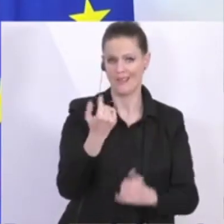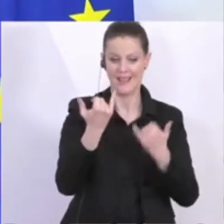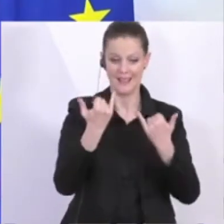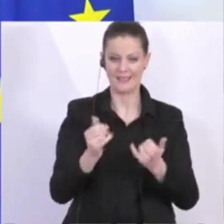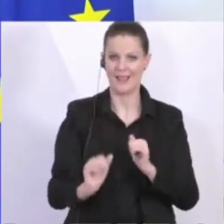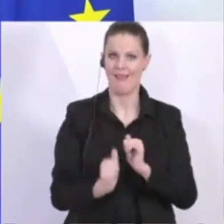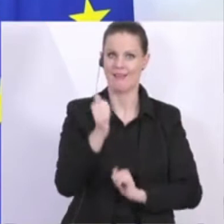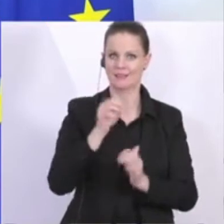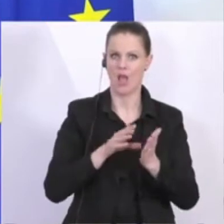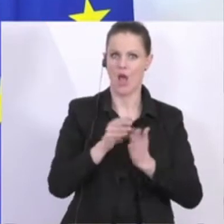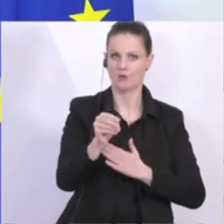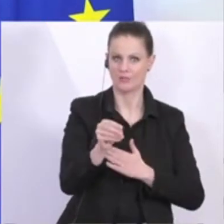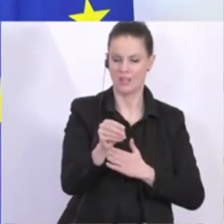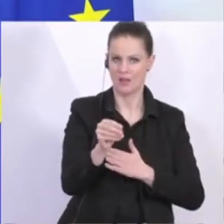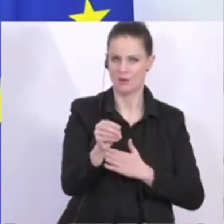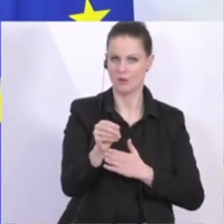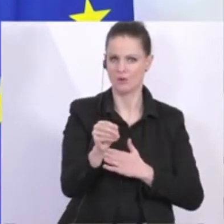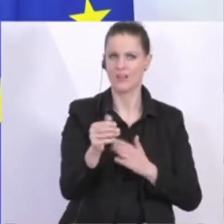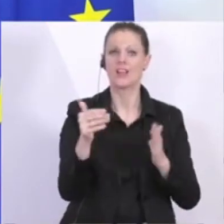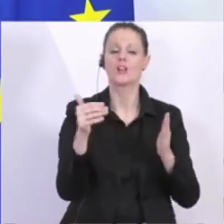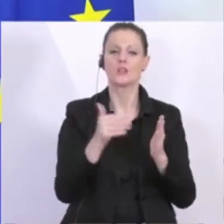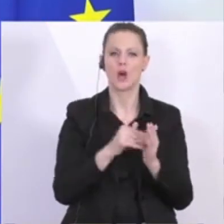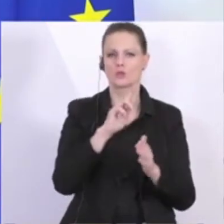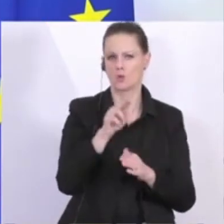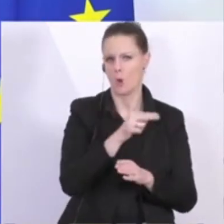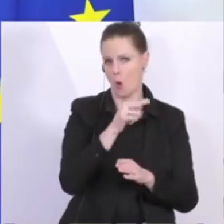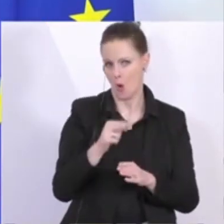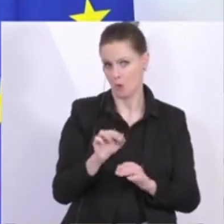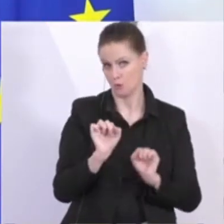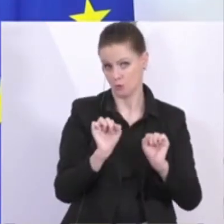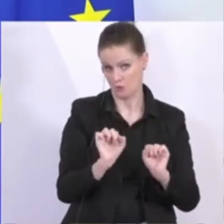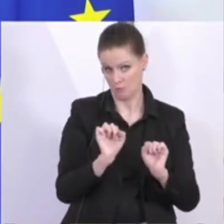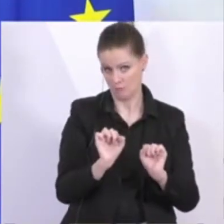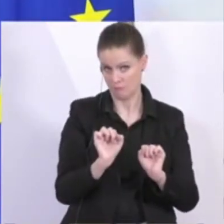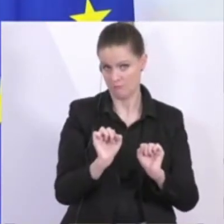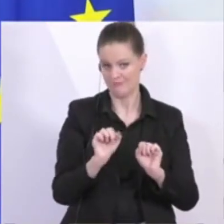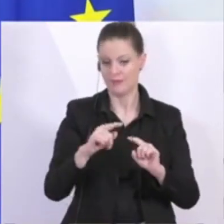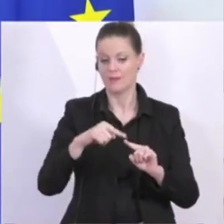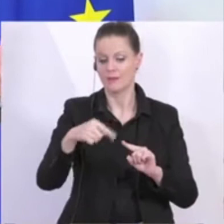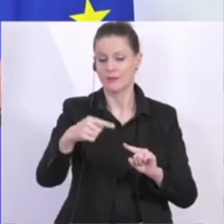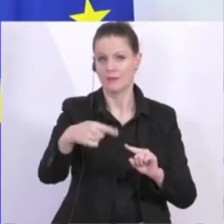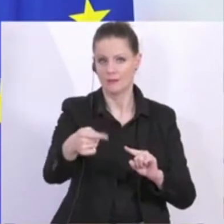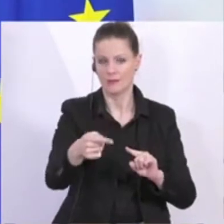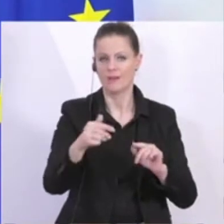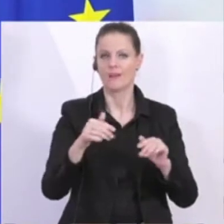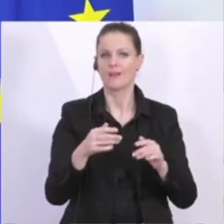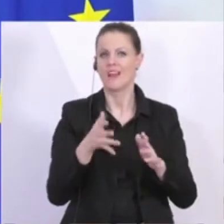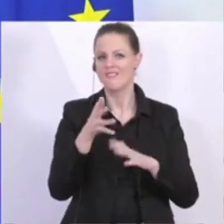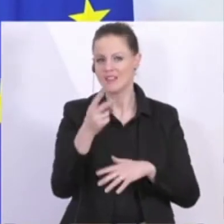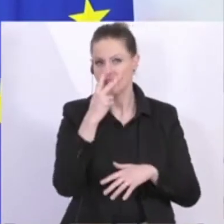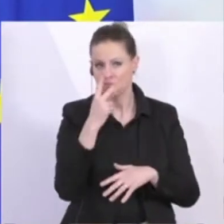Erstauszahlung, in der Regel 1.000 Euro. Und für das Folgemonat wird dann eruiert, wie die